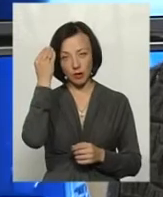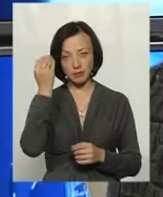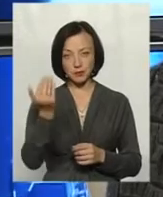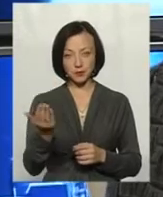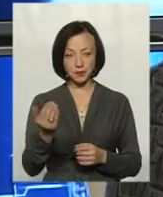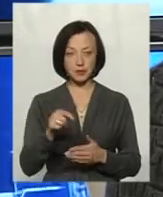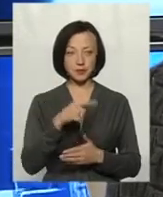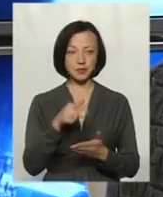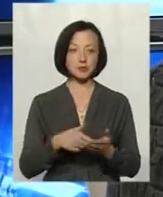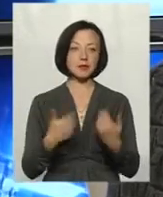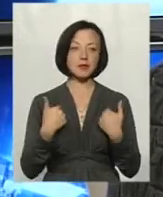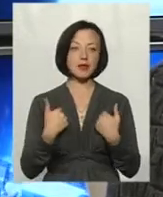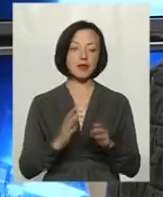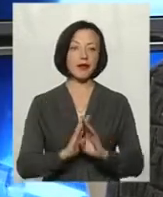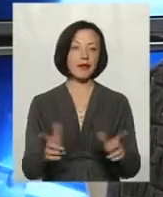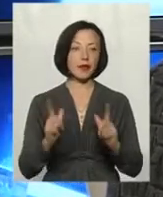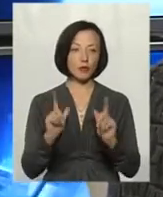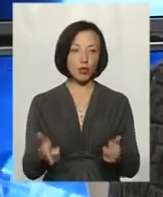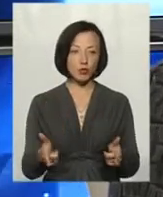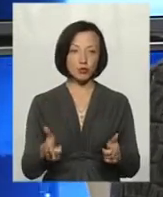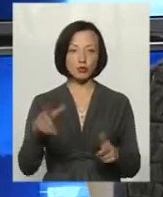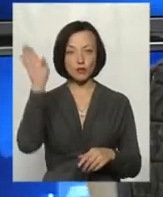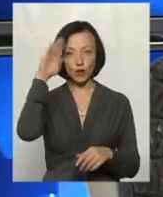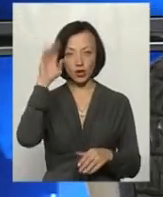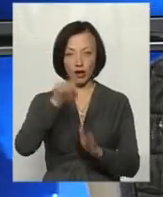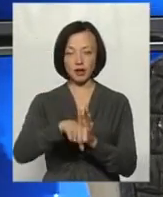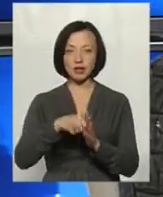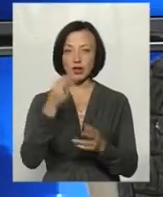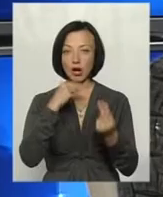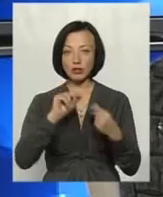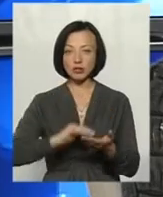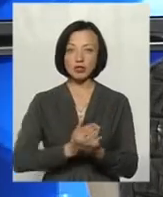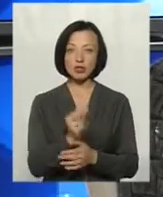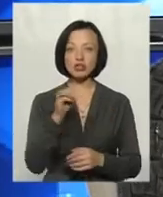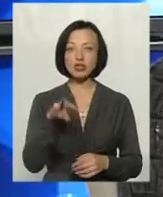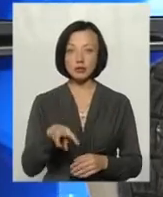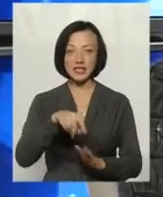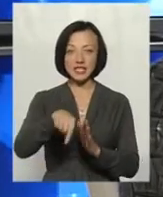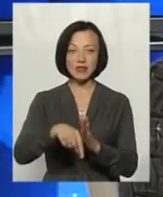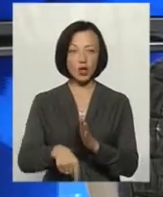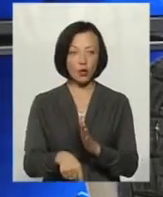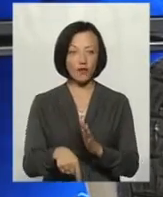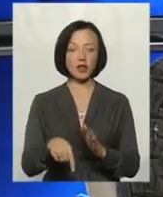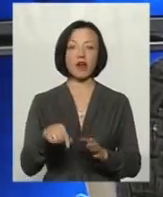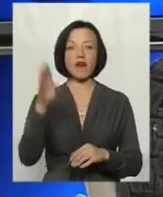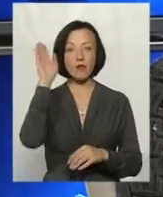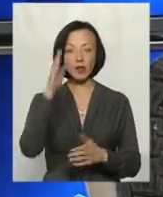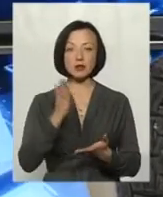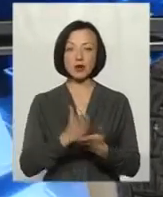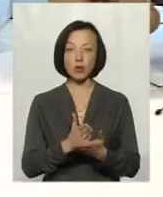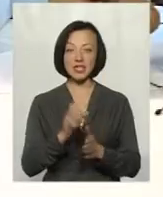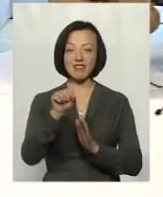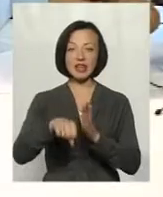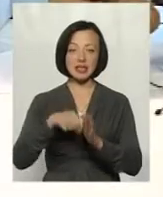Я не погоджуся, що вода в криницях кращої якості, чем у свердловинах, тому що вода, яка знаходиться в